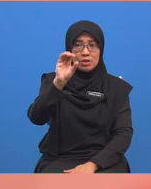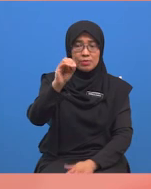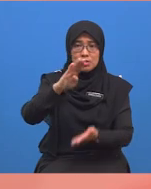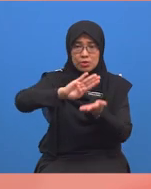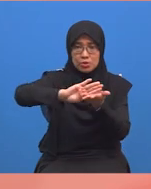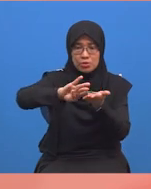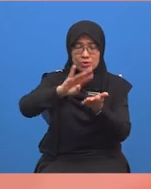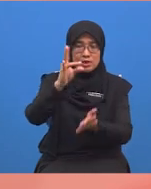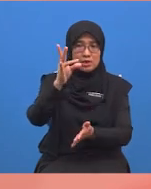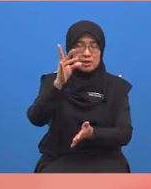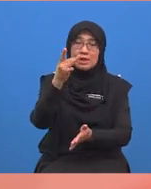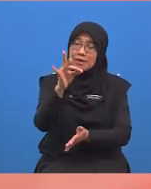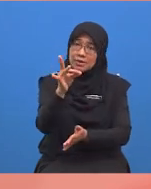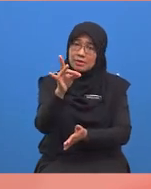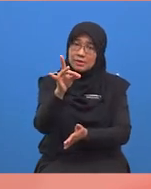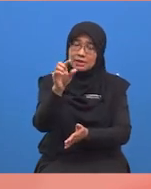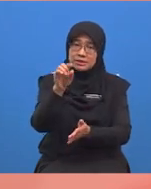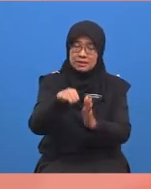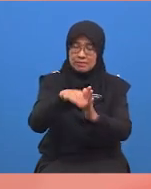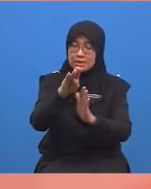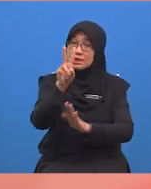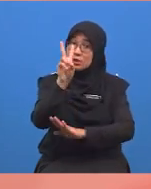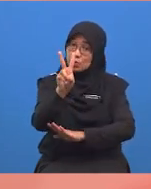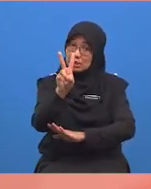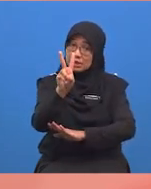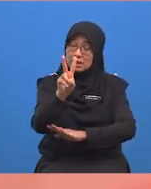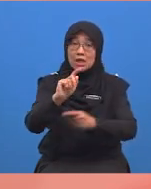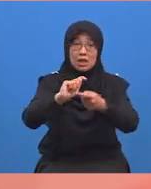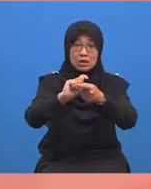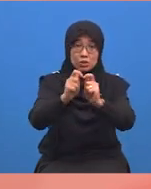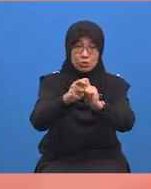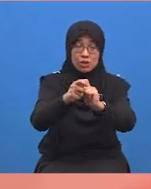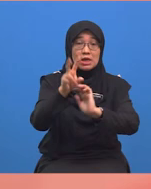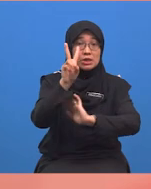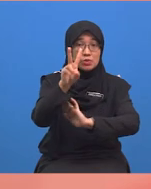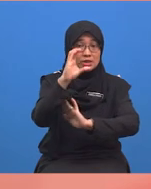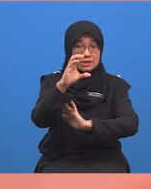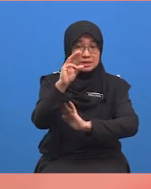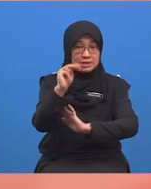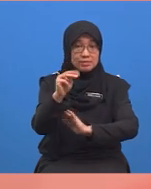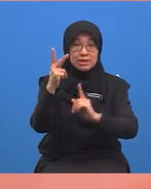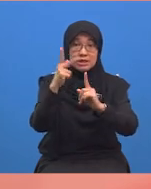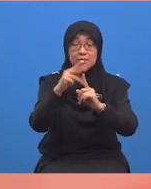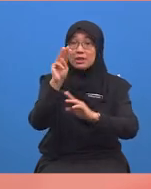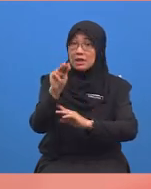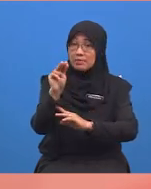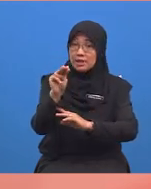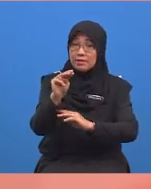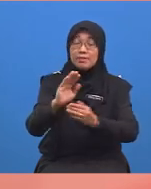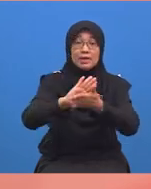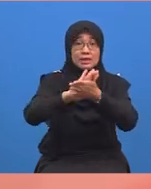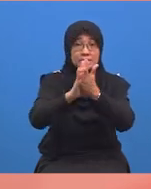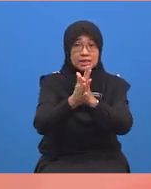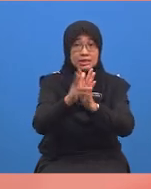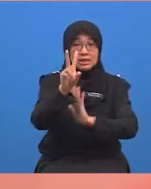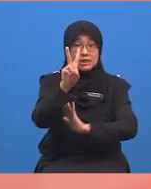tolak lapan belas dan bakinya adalah dua. Tukarkan baki dua sentimeter kepada milimeter